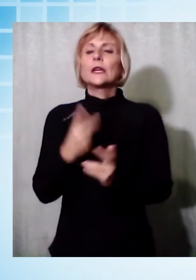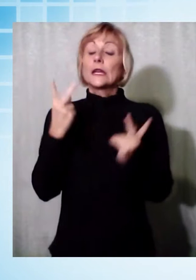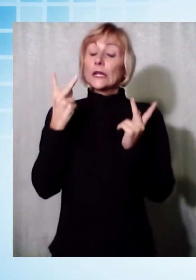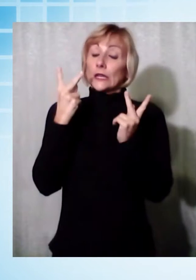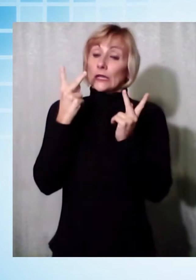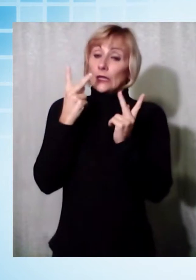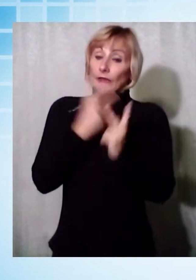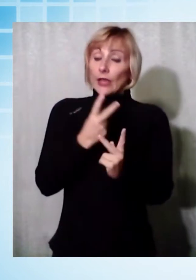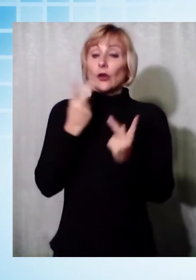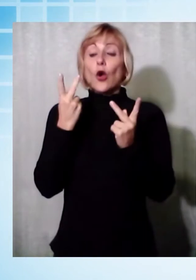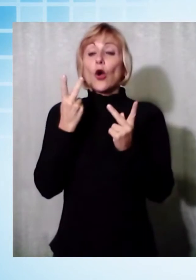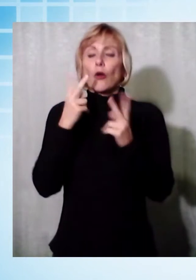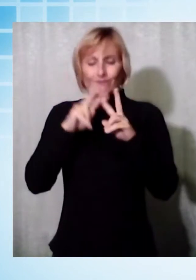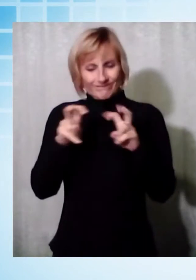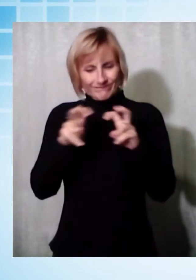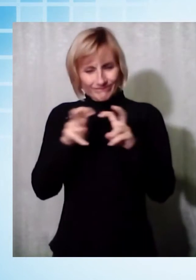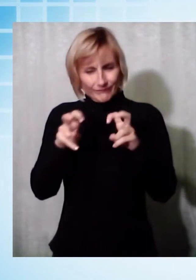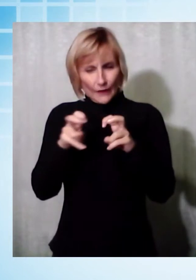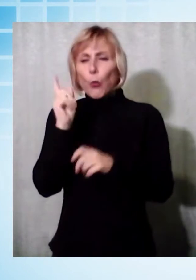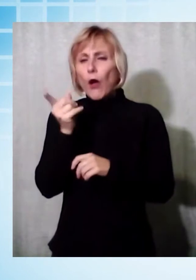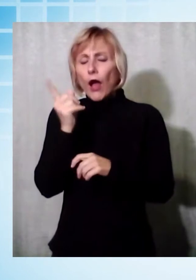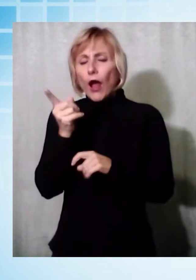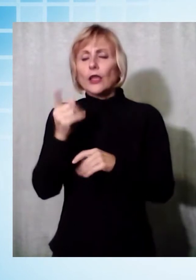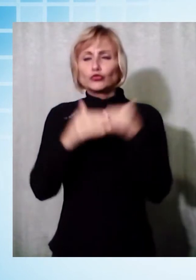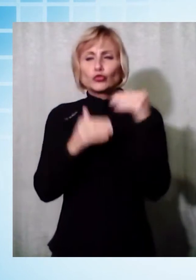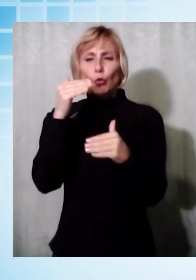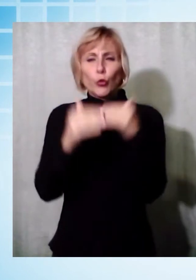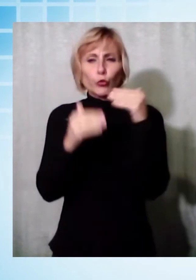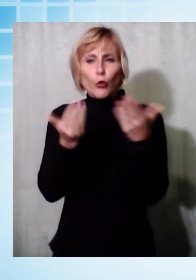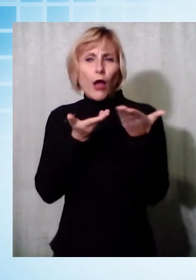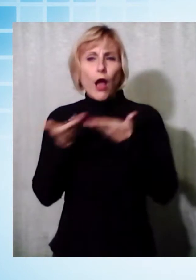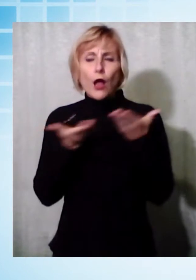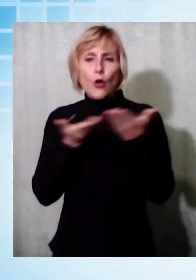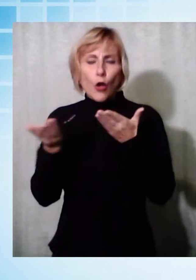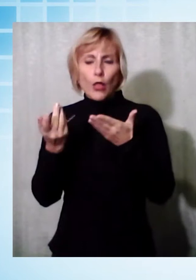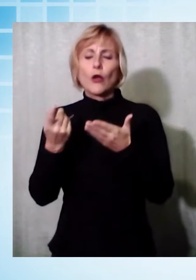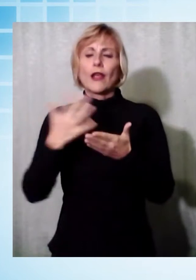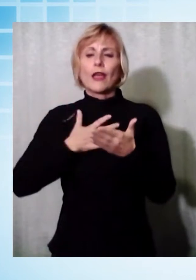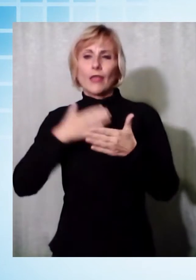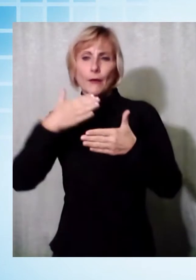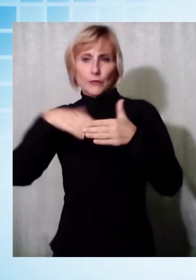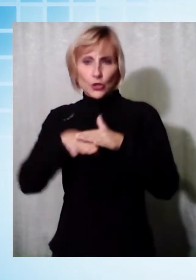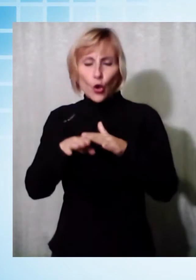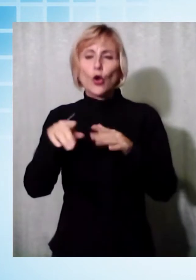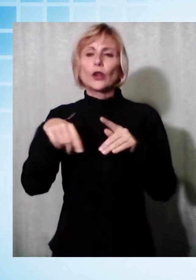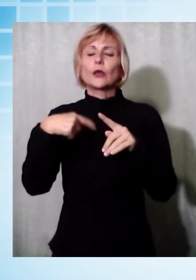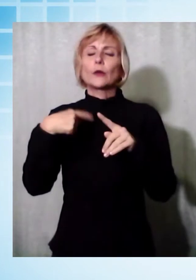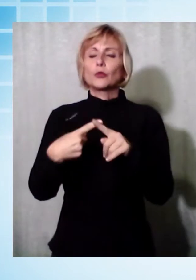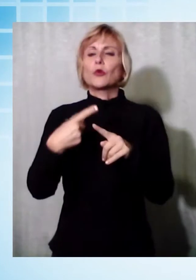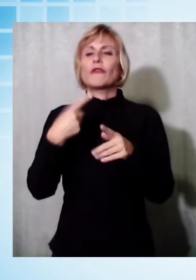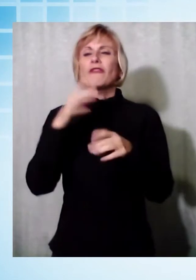gestione di alcune strutture di accoglienza per minori e per famiglie disagiate.